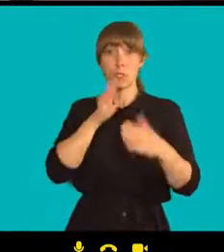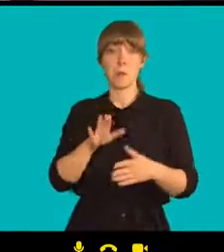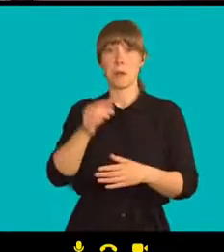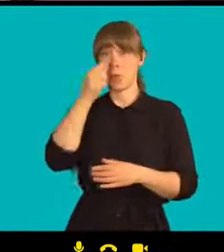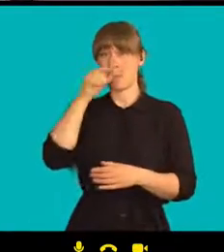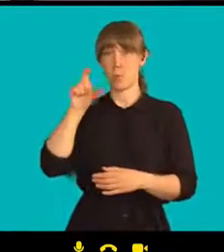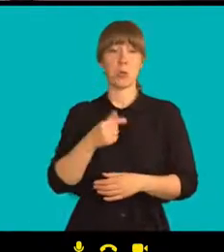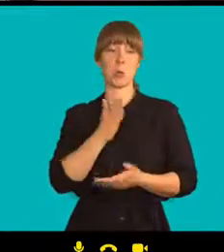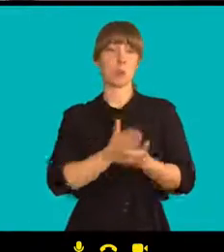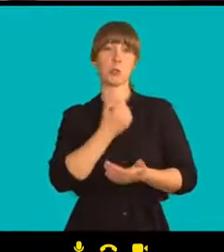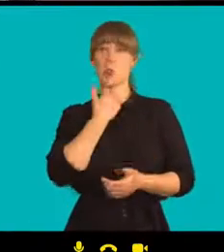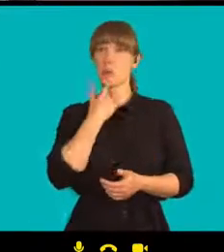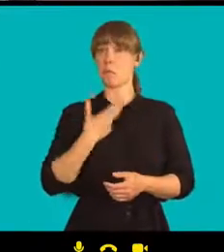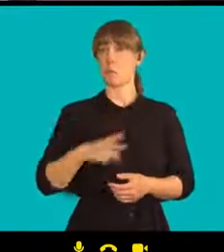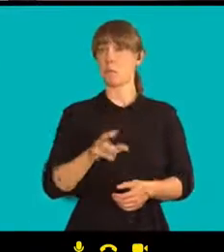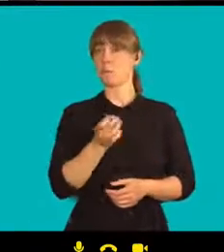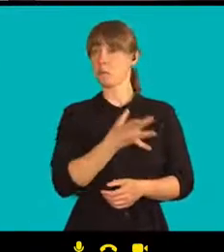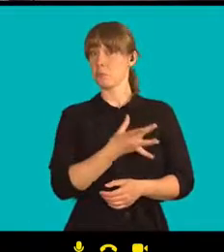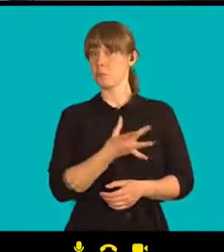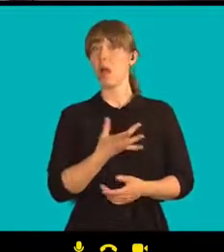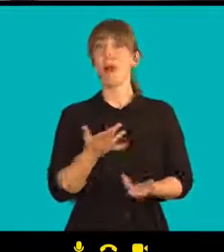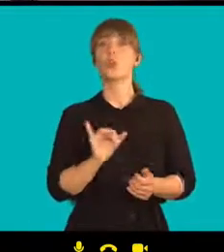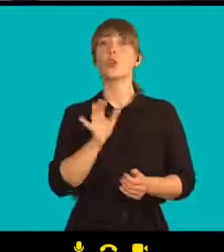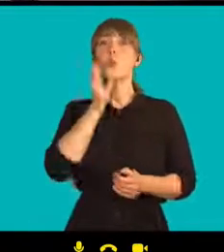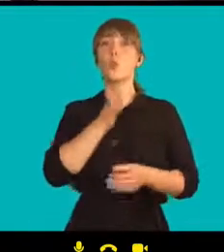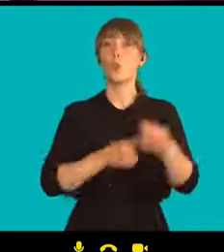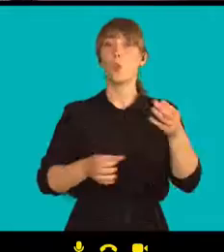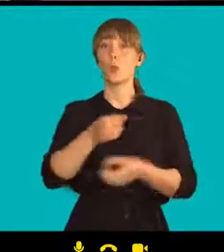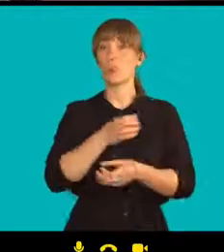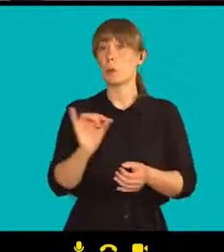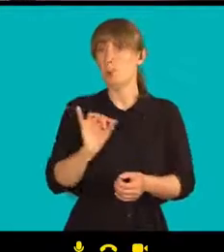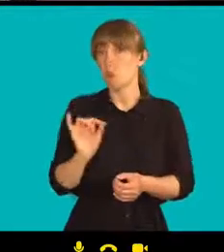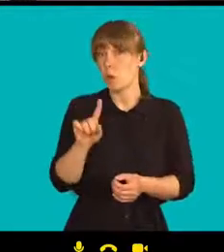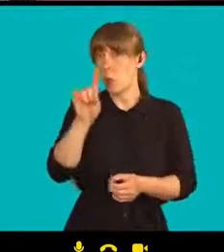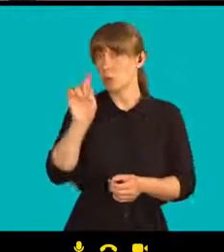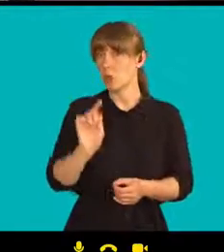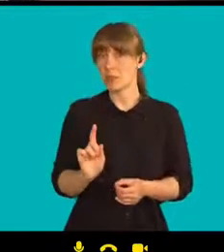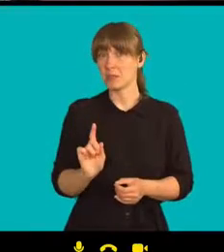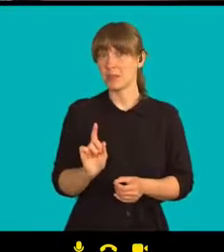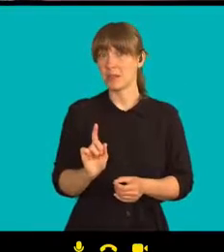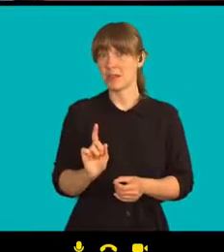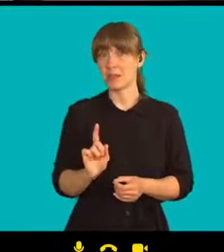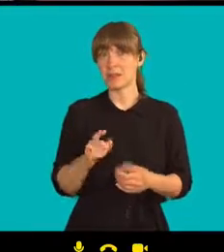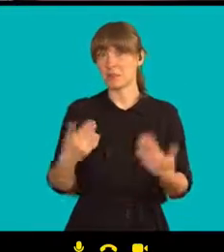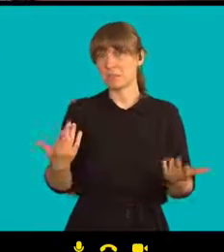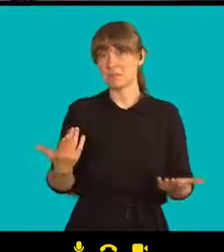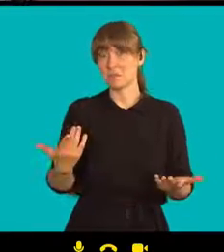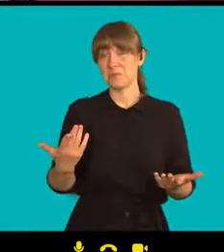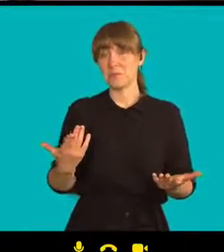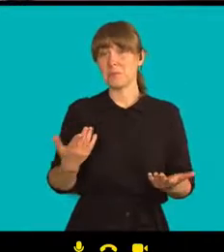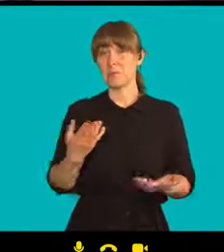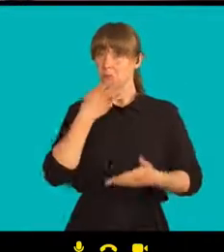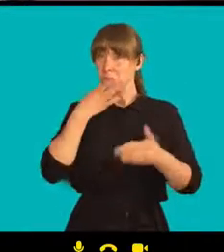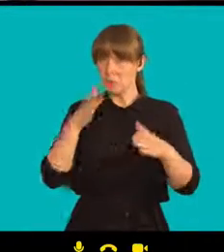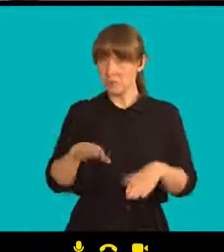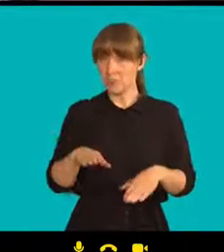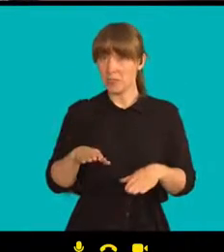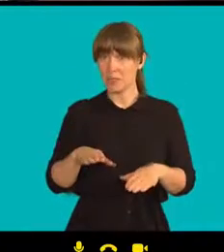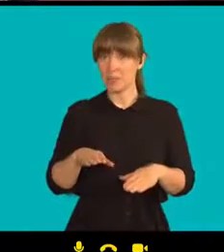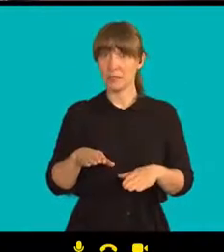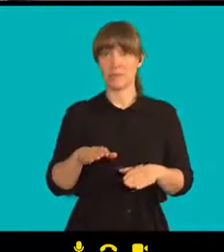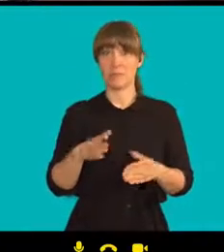Otázka, ale potom je, kdo vlastně může nastoupit po Aleksandru Lukašenkovi, pokud to bude